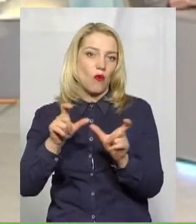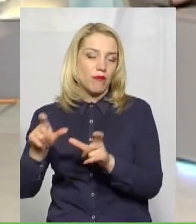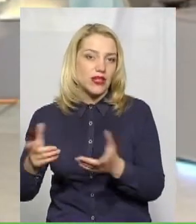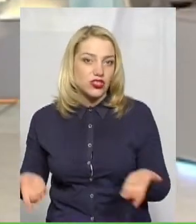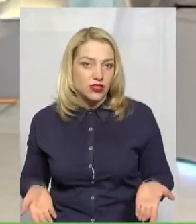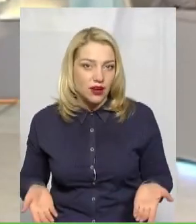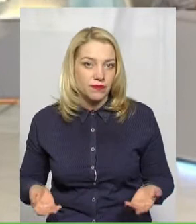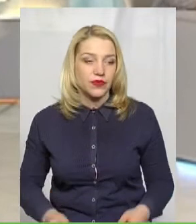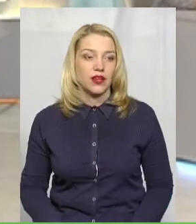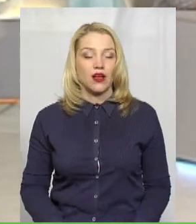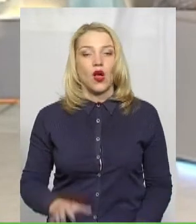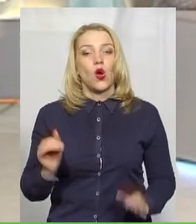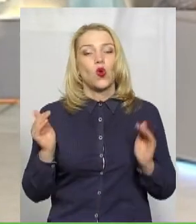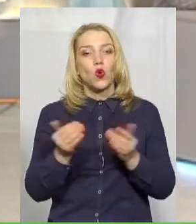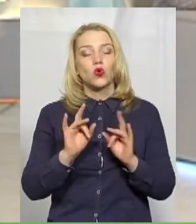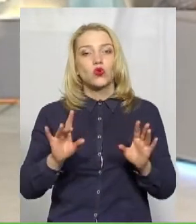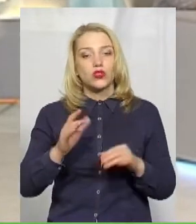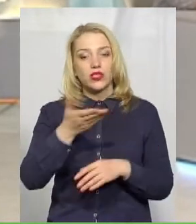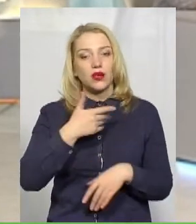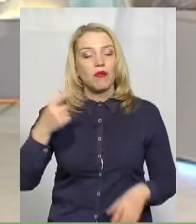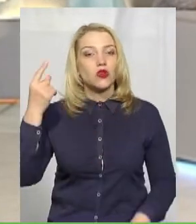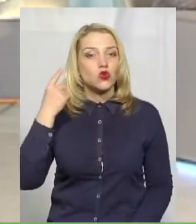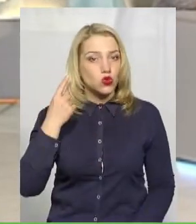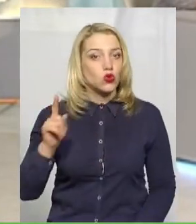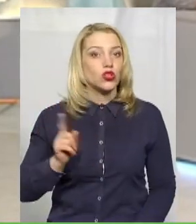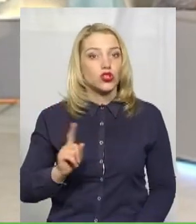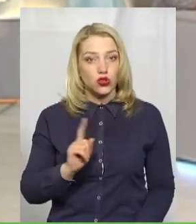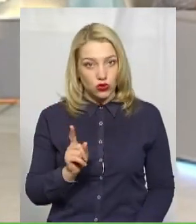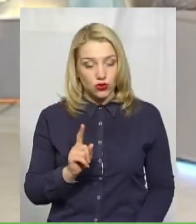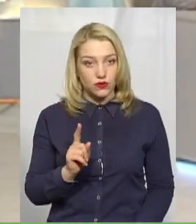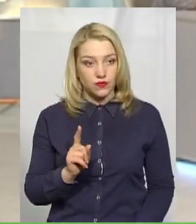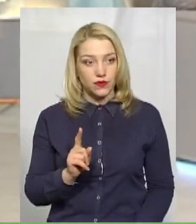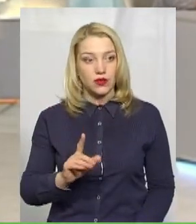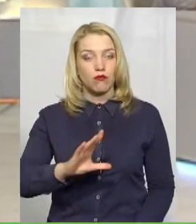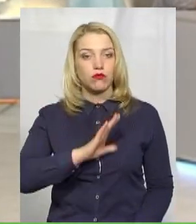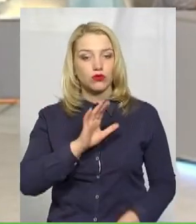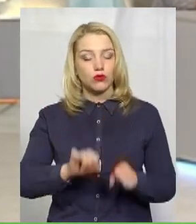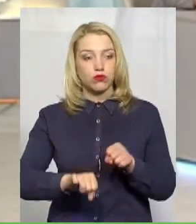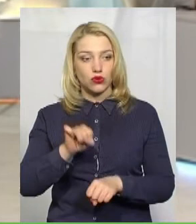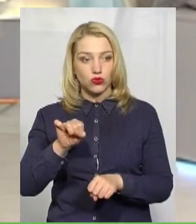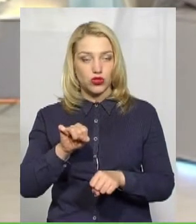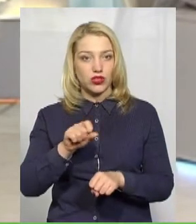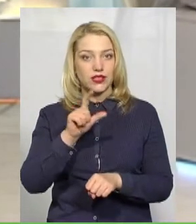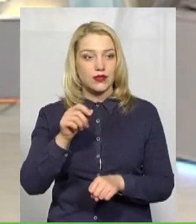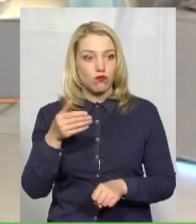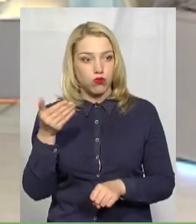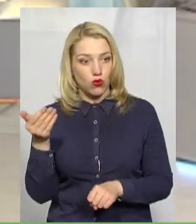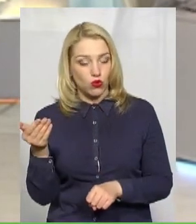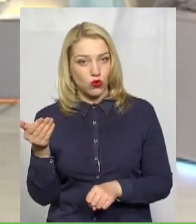Ми у сюжеті чули про те, що було порушення з боку